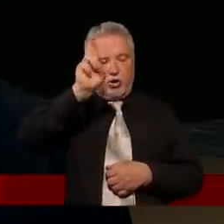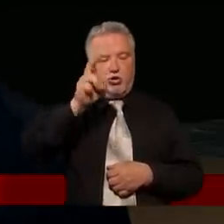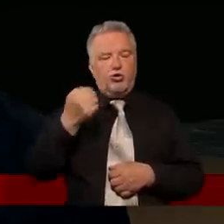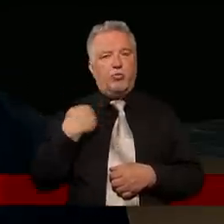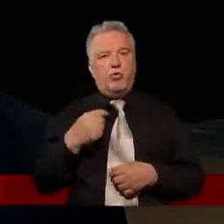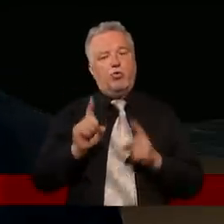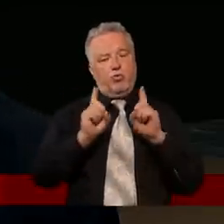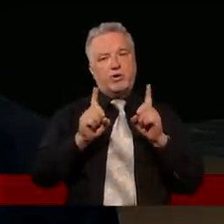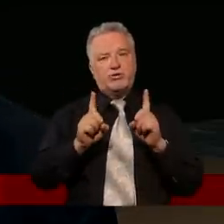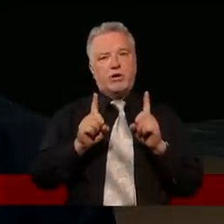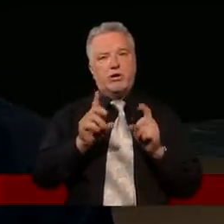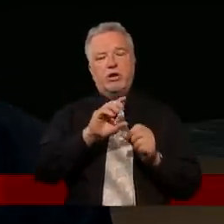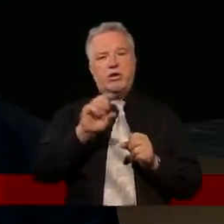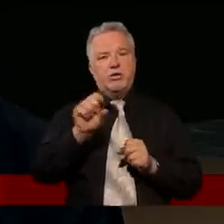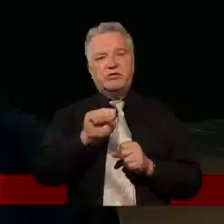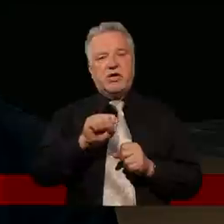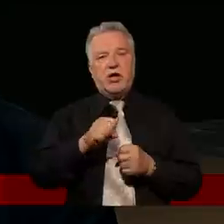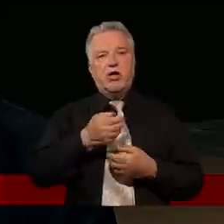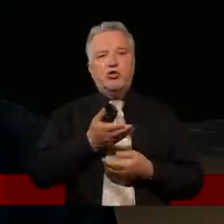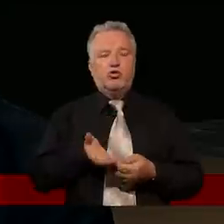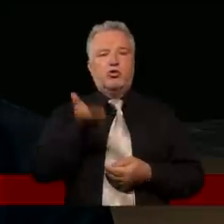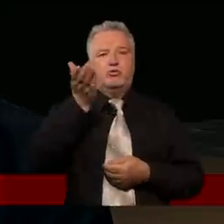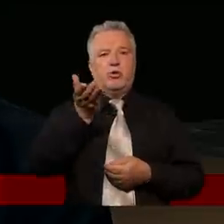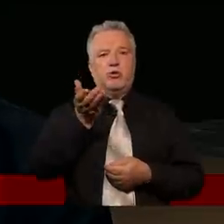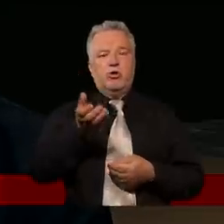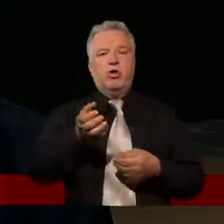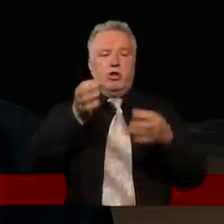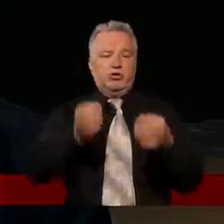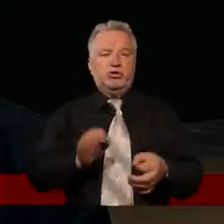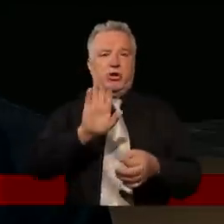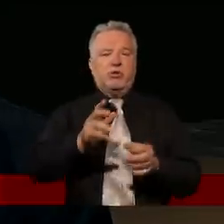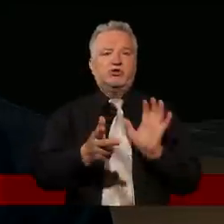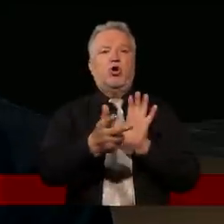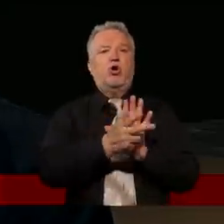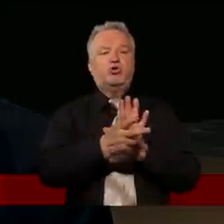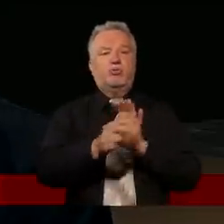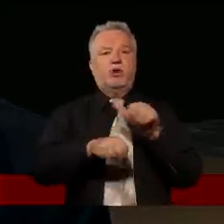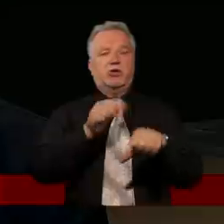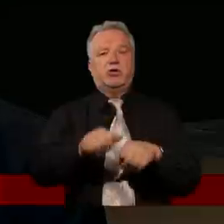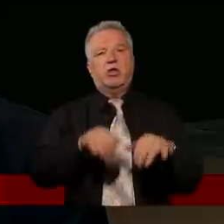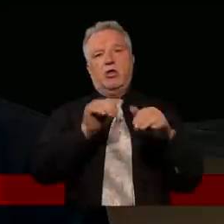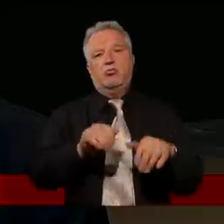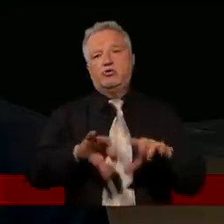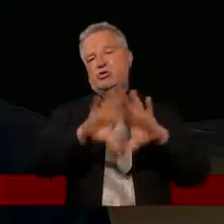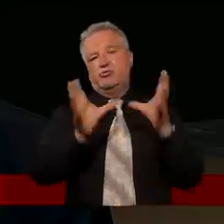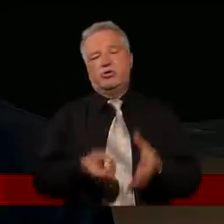dzisiaj to 18 lat, no to już może robić wszystko, założyć rodzinę, głosować,